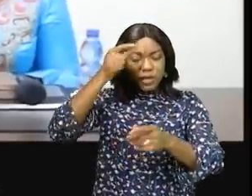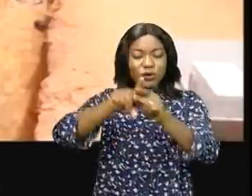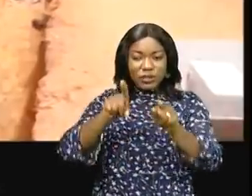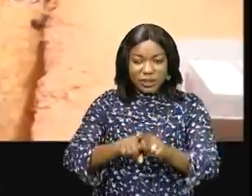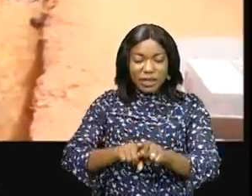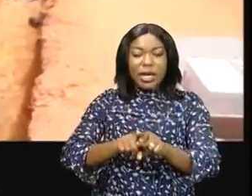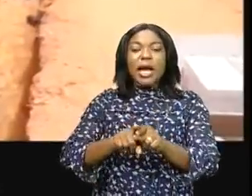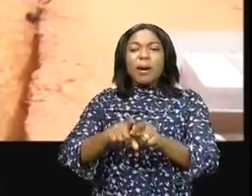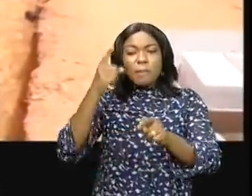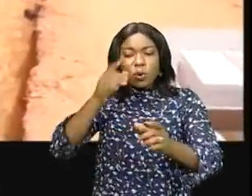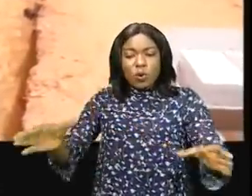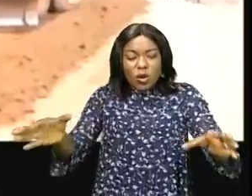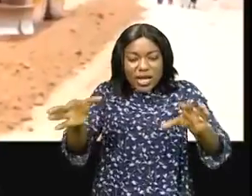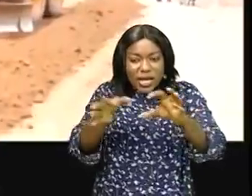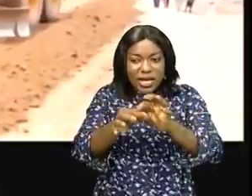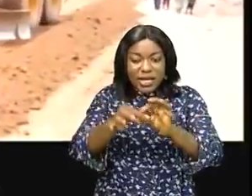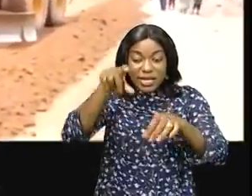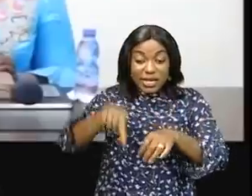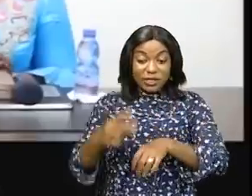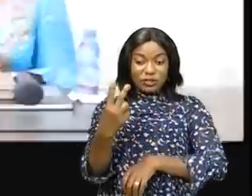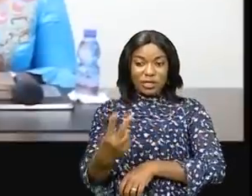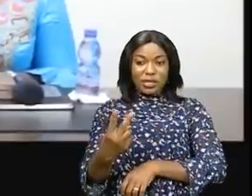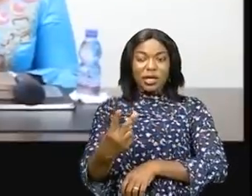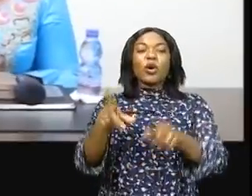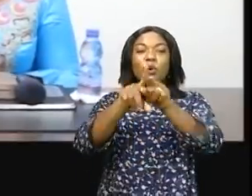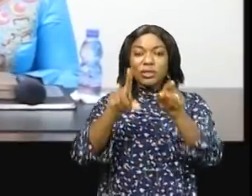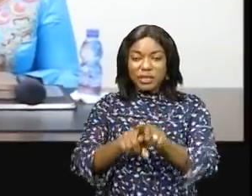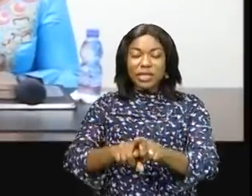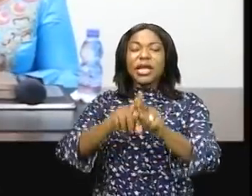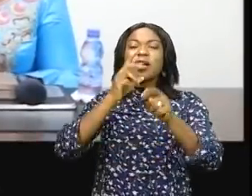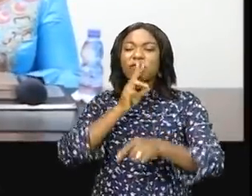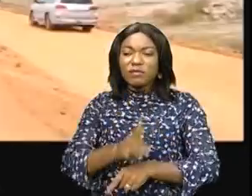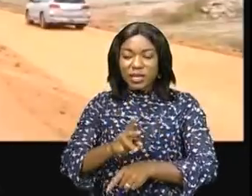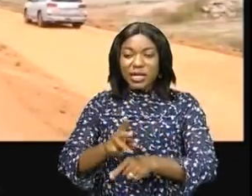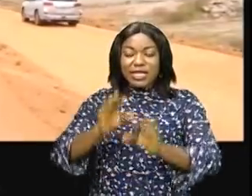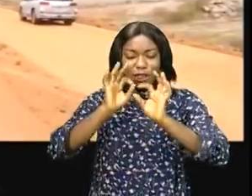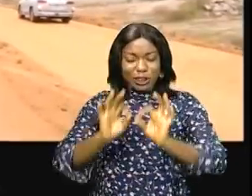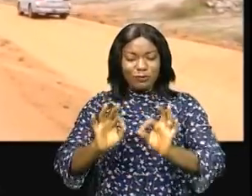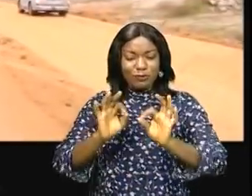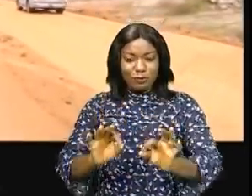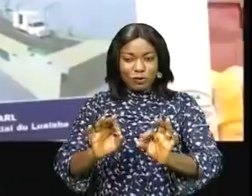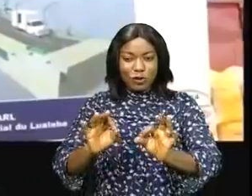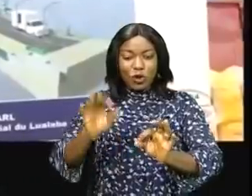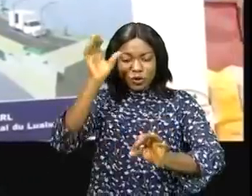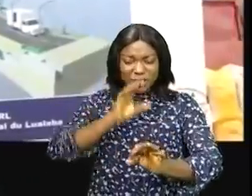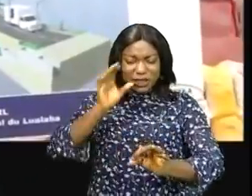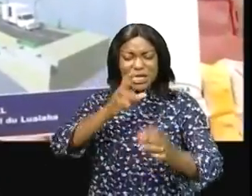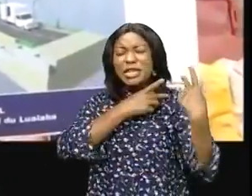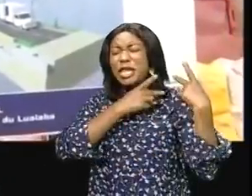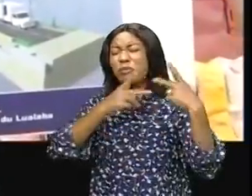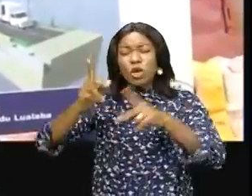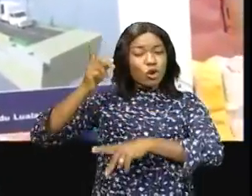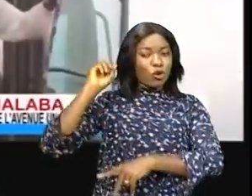rajouté pour relier les quartiers latins au quartier Jolicit Kazembé. Véritable modernisation, longtemps cherchée au Lollaba,